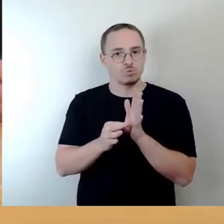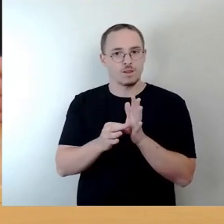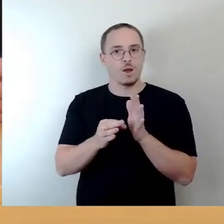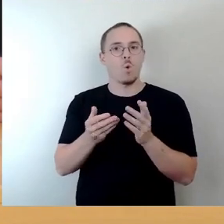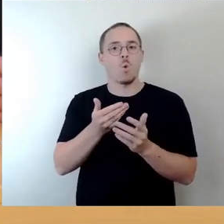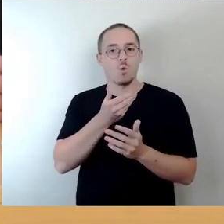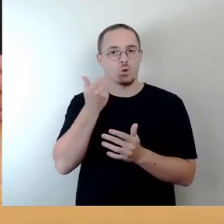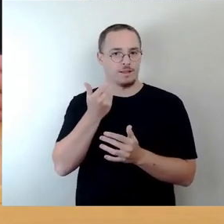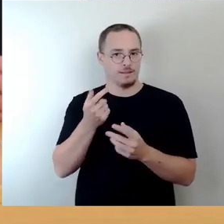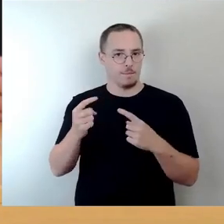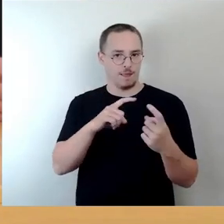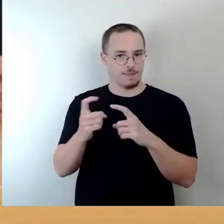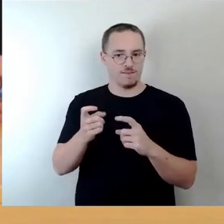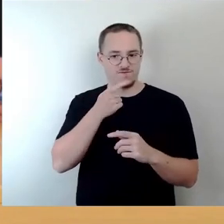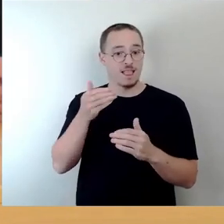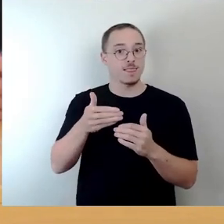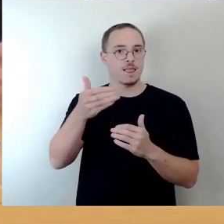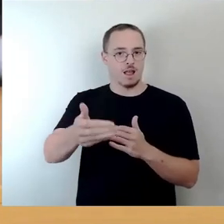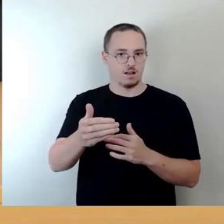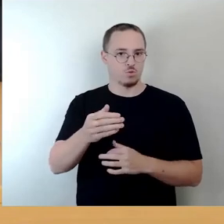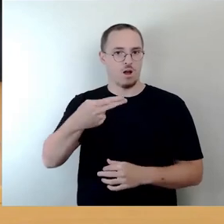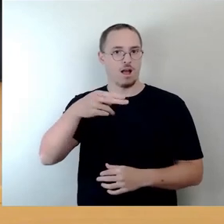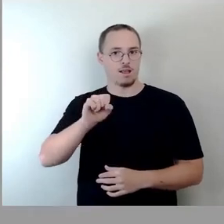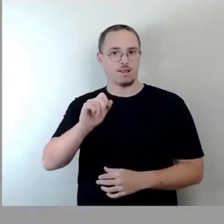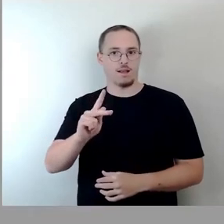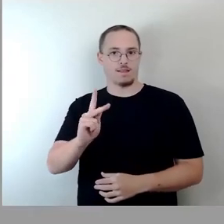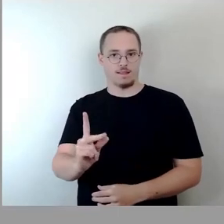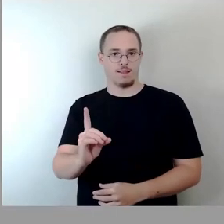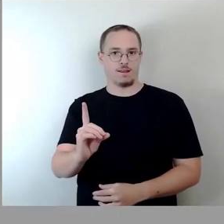das Handzeichen oder Entschuldigung, um das Stimmzeichen.